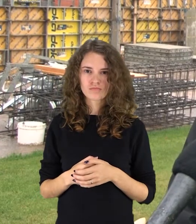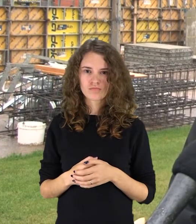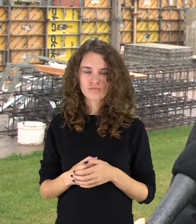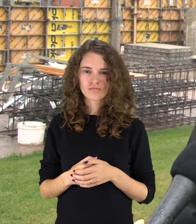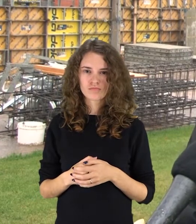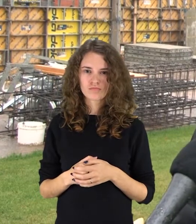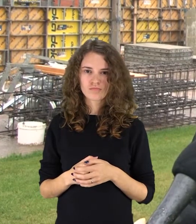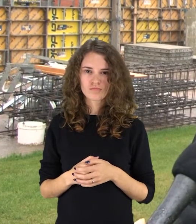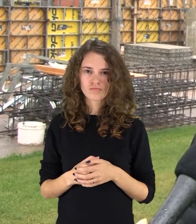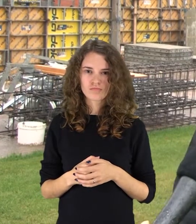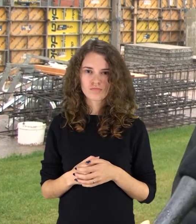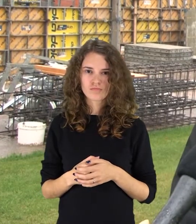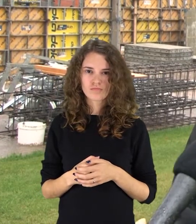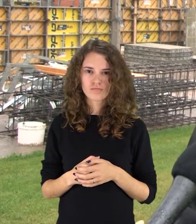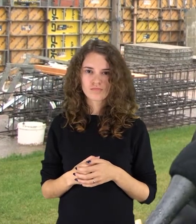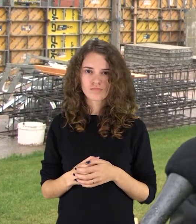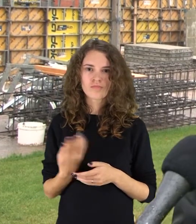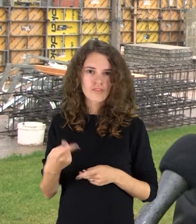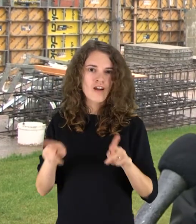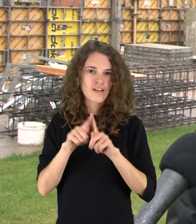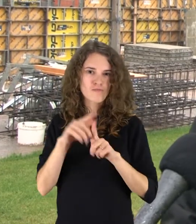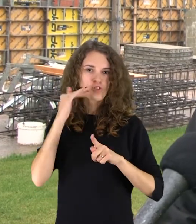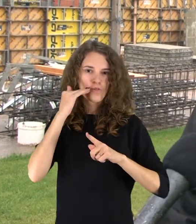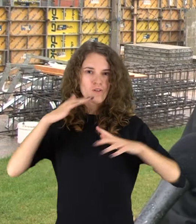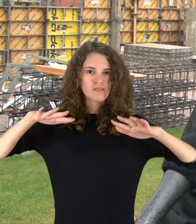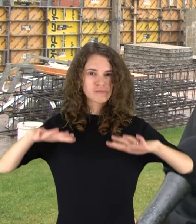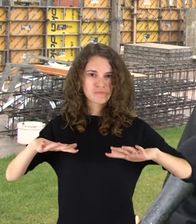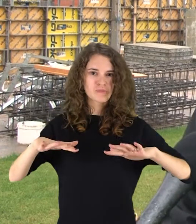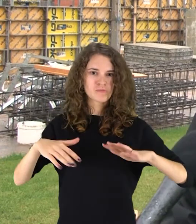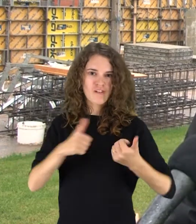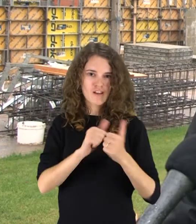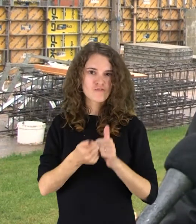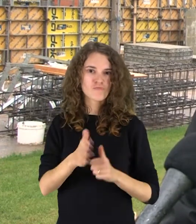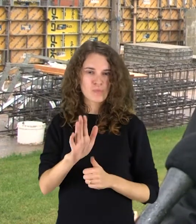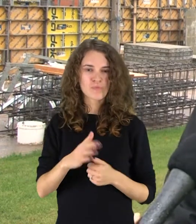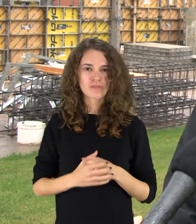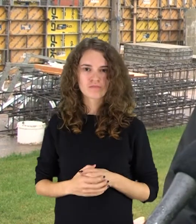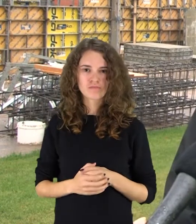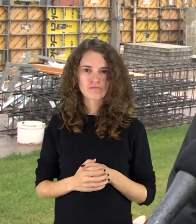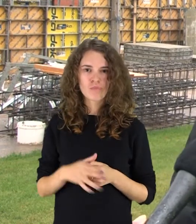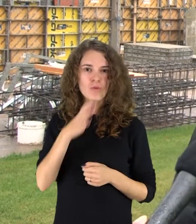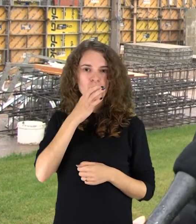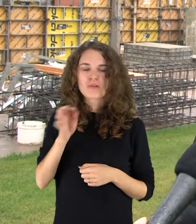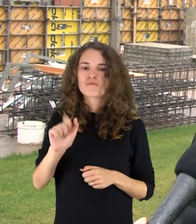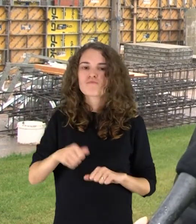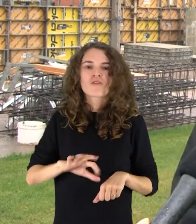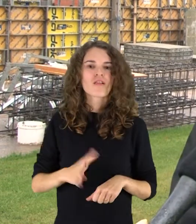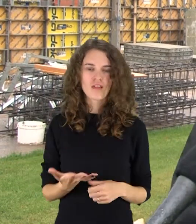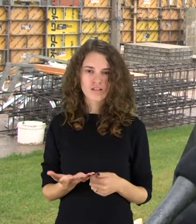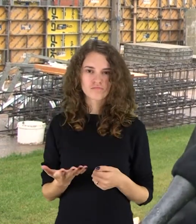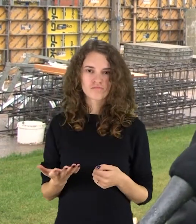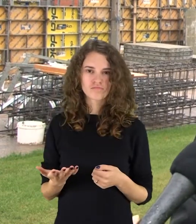yra. Tai būtent antro divizijono varžybos, taip pat planuojama Šiauliuose. Ką galim pasakyti apie šias varžybas?